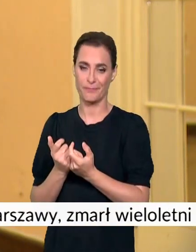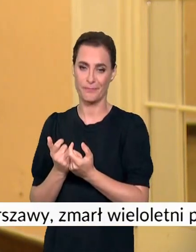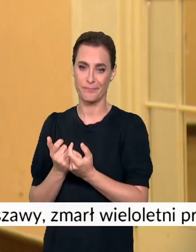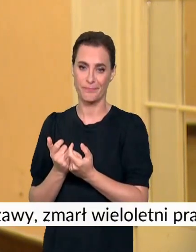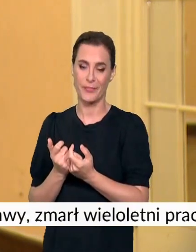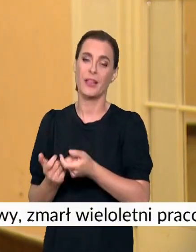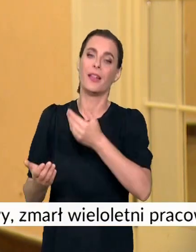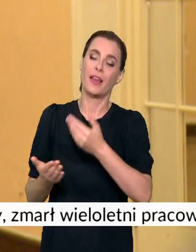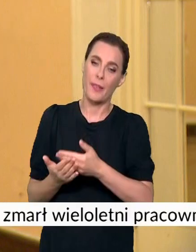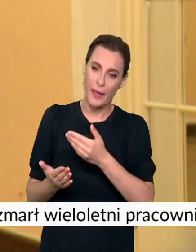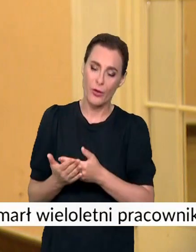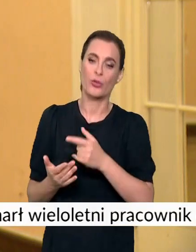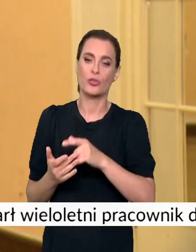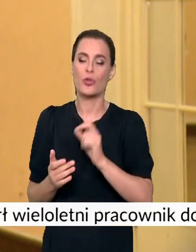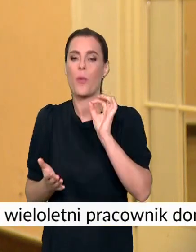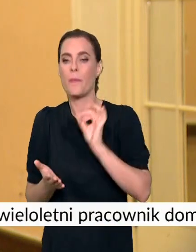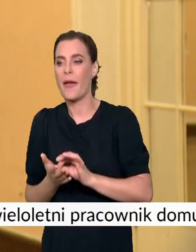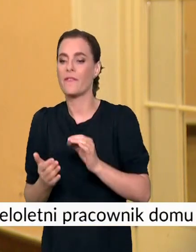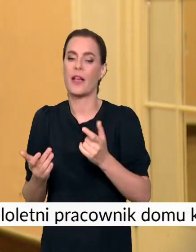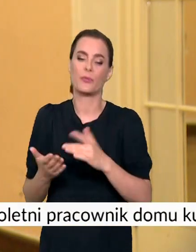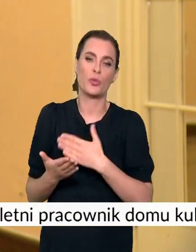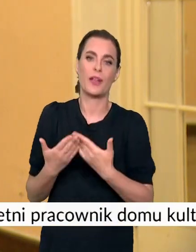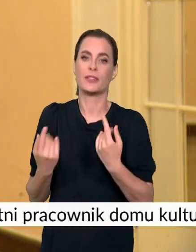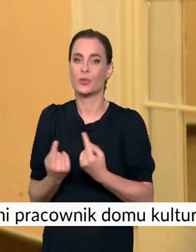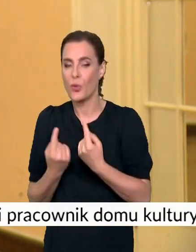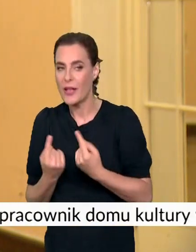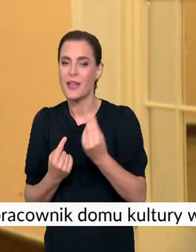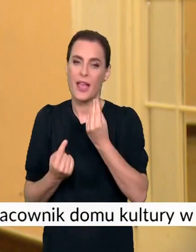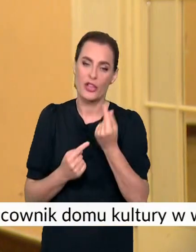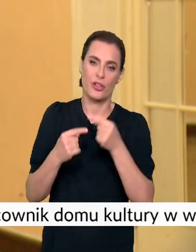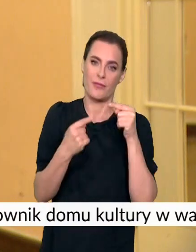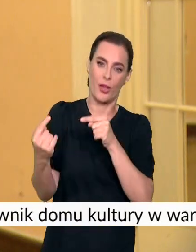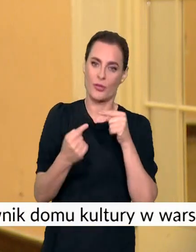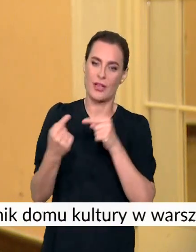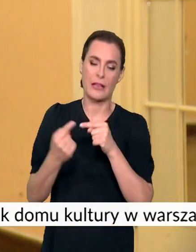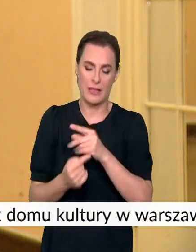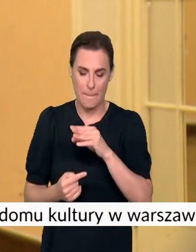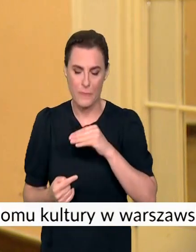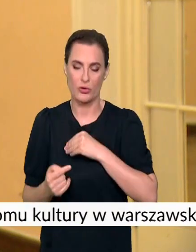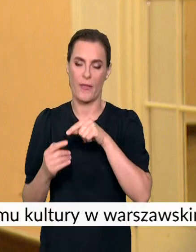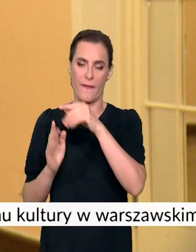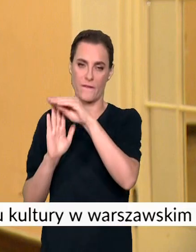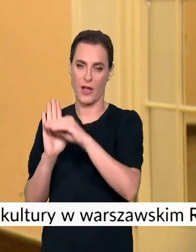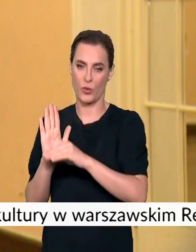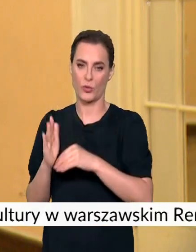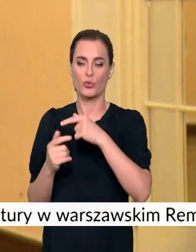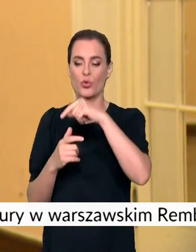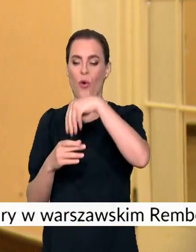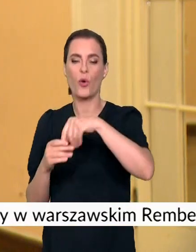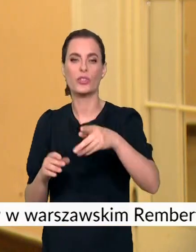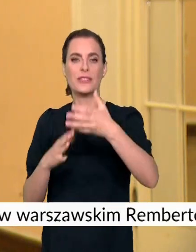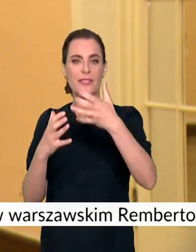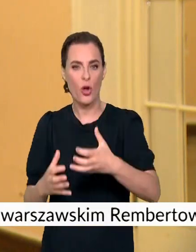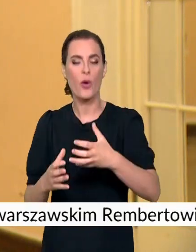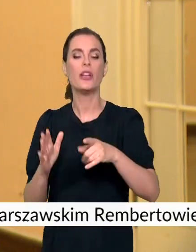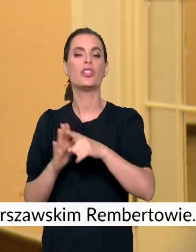I są pewne możliwości tutaj jeszcze negocjacji tych warunków, na jakich